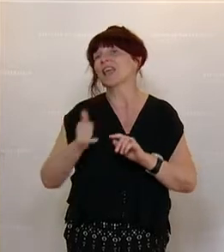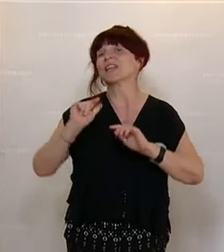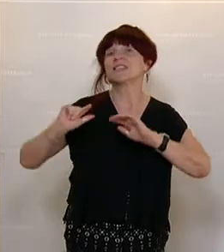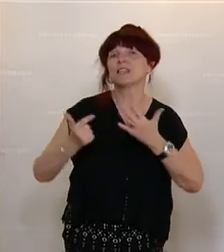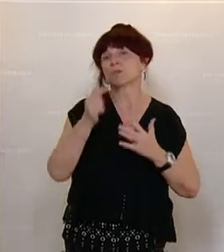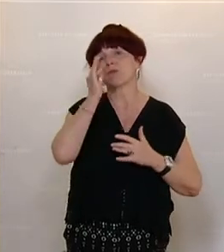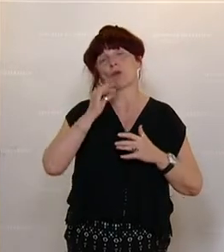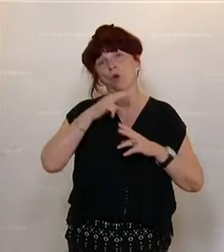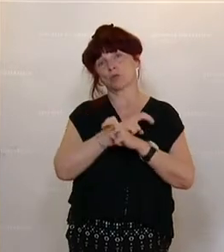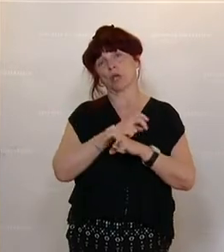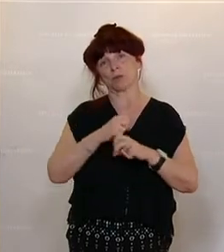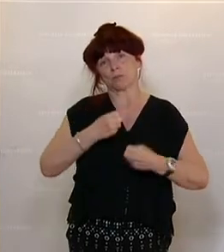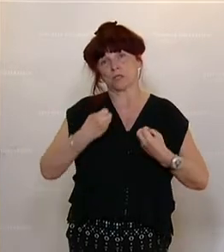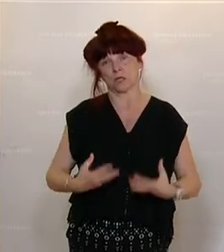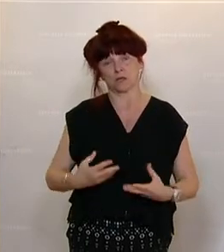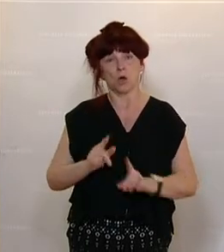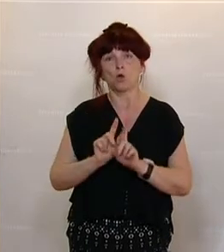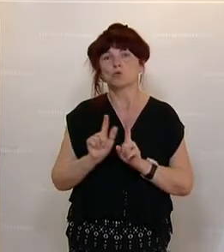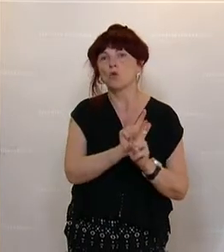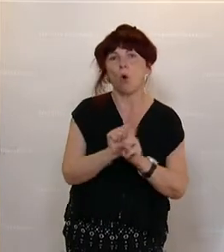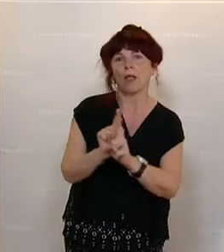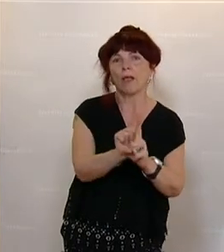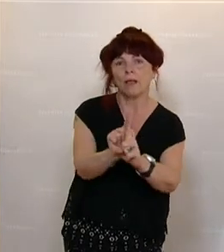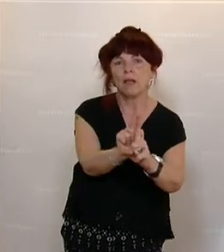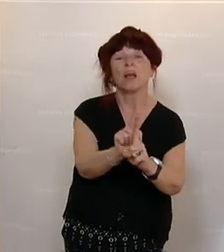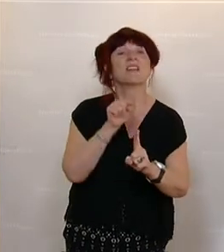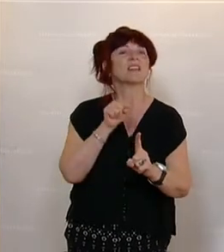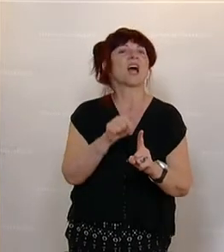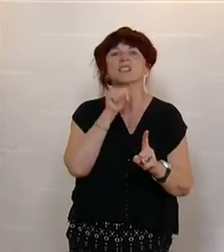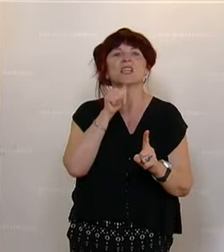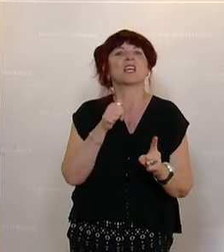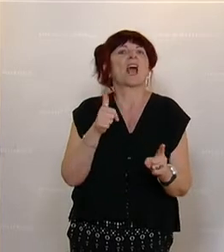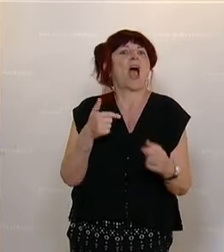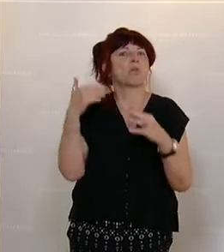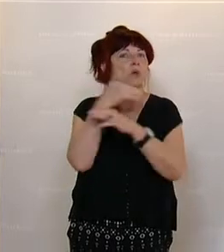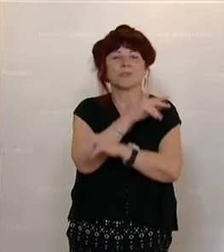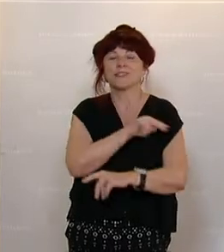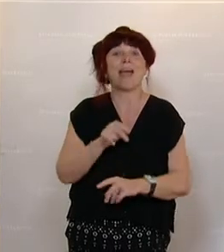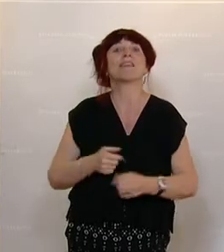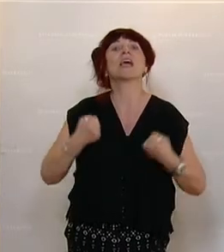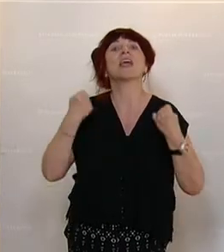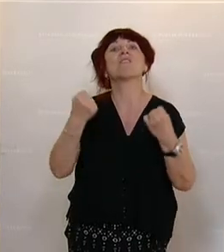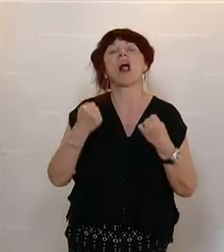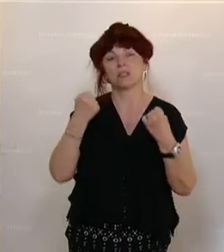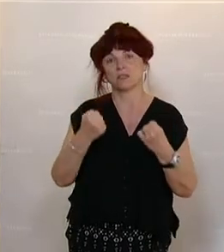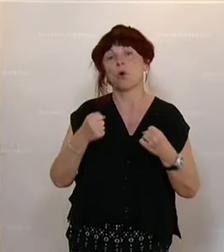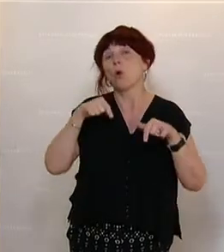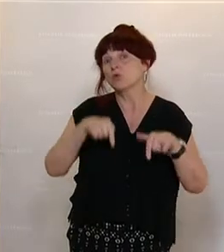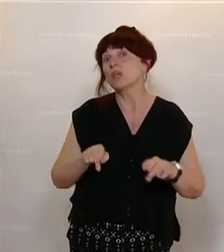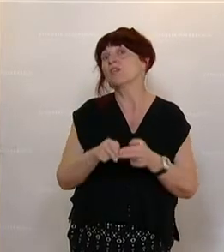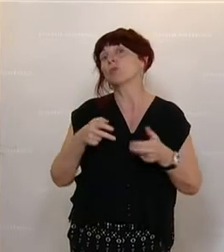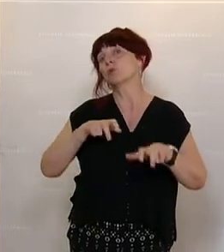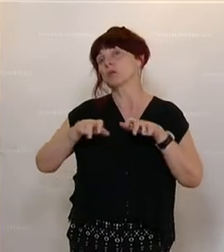Stalking, sehr geehrte Damen und Herren, das ist kein Kavaliersdelikt, das ist Gewalt. Und diese Bundesregierung nimmt den Kampf gegen Gewalt an Frauen sehr, sehr ernst.